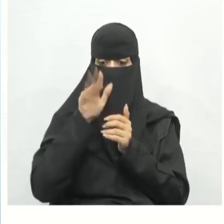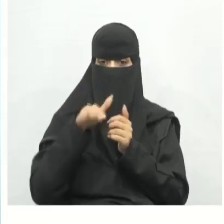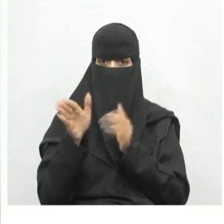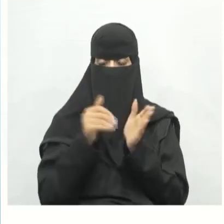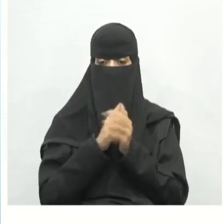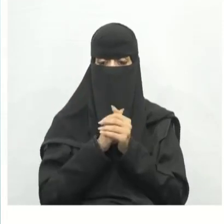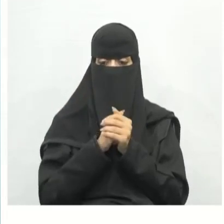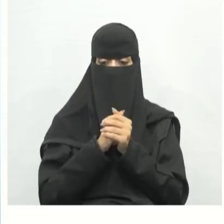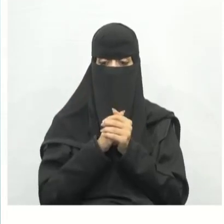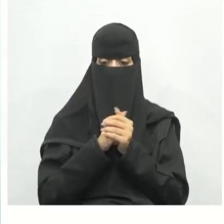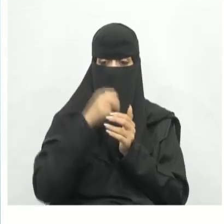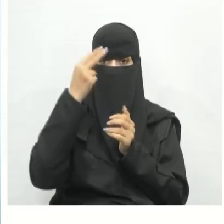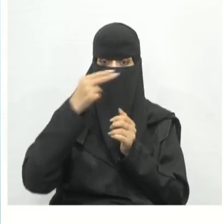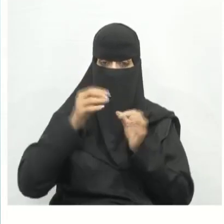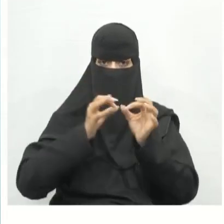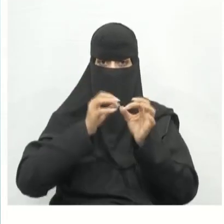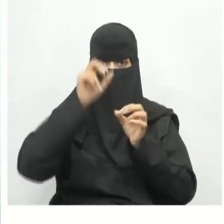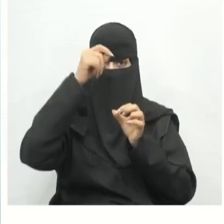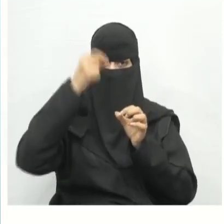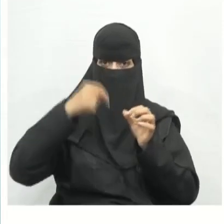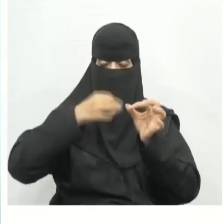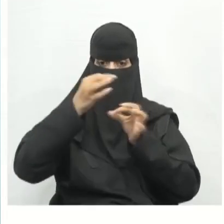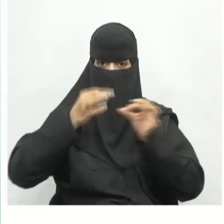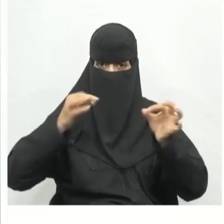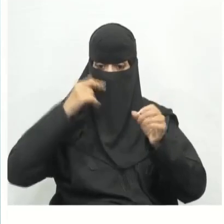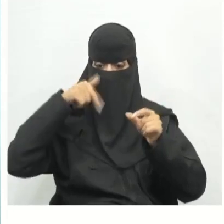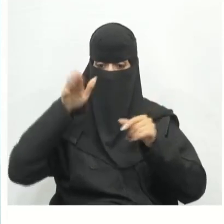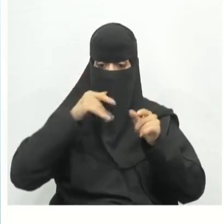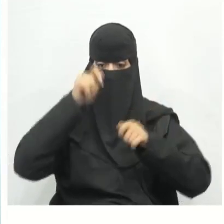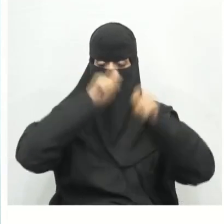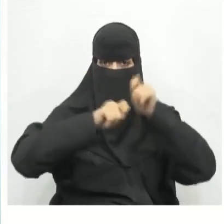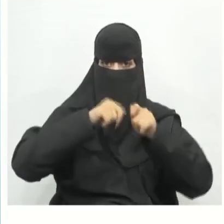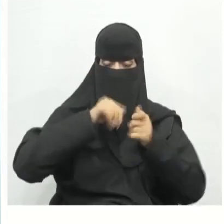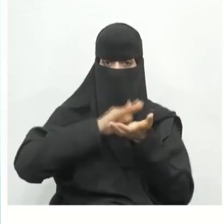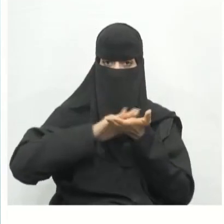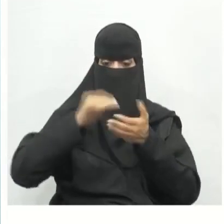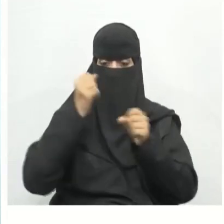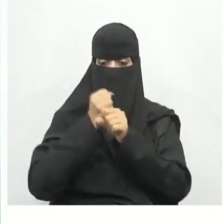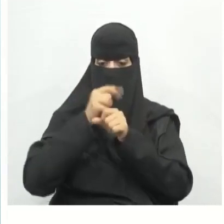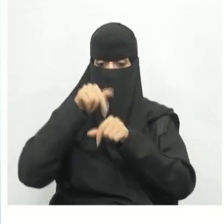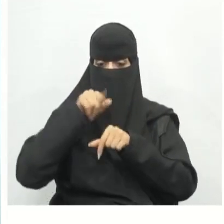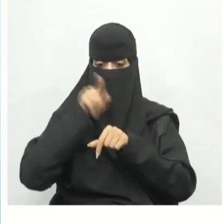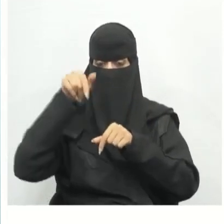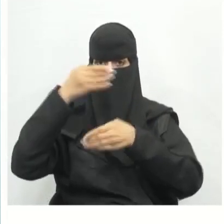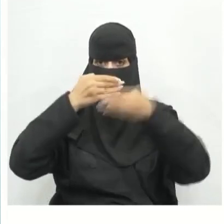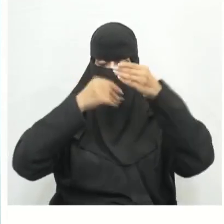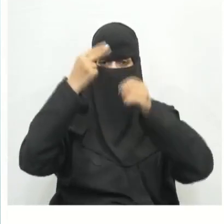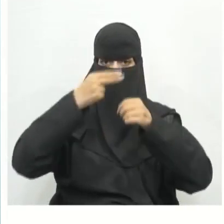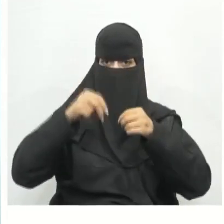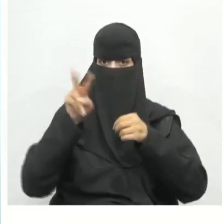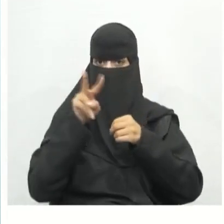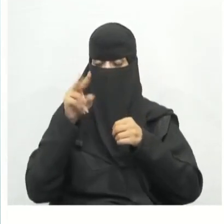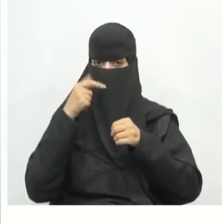الرسم التخطيطي سكيتشر يستخدم لإنشاء رسومات ثلاثية